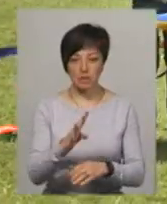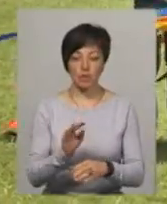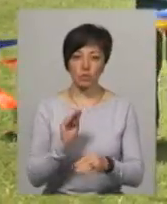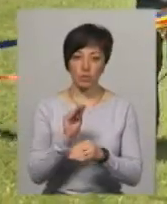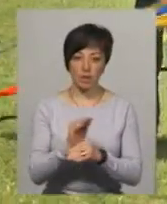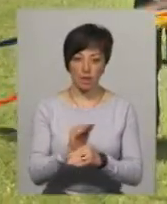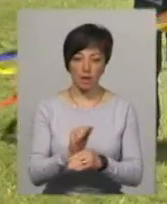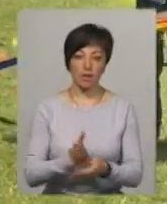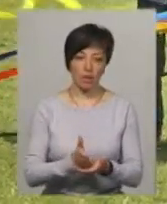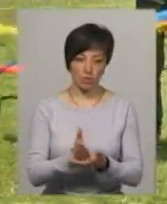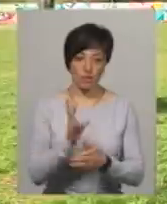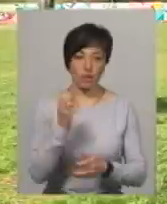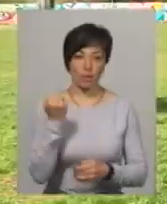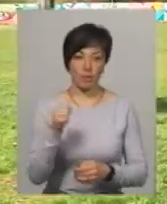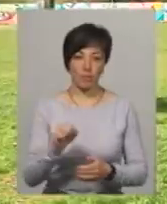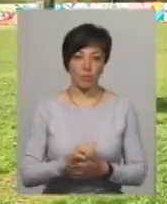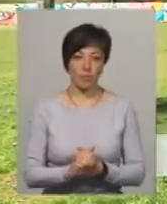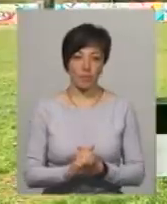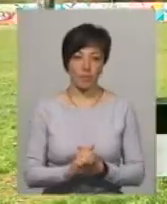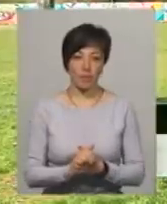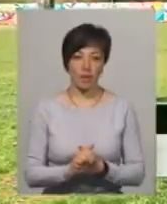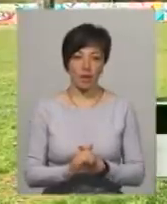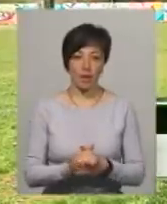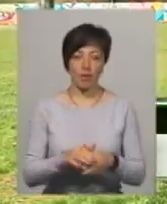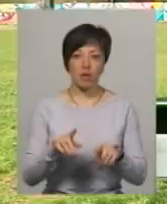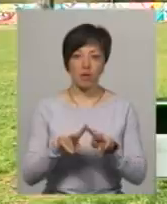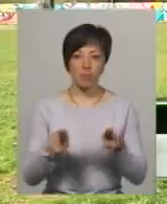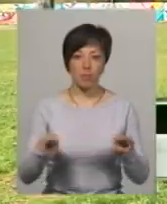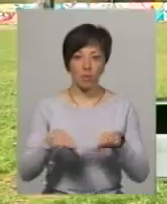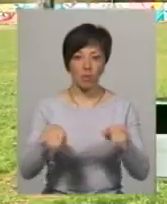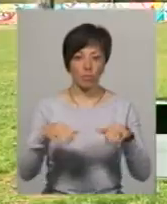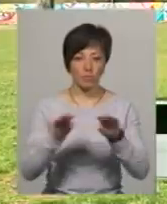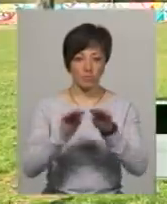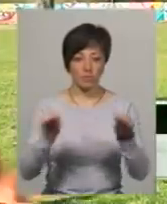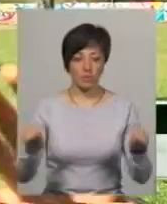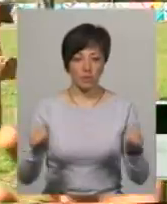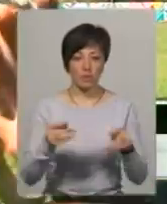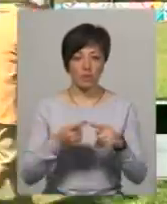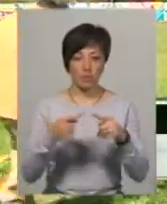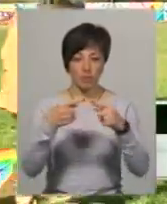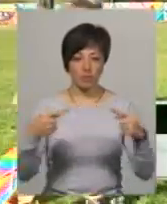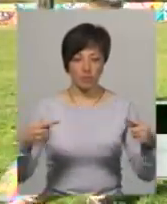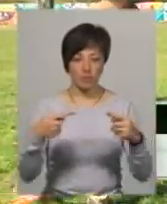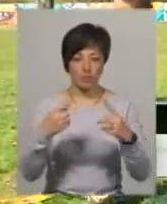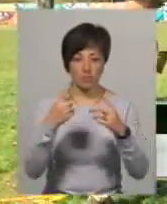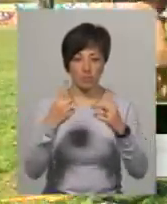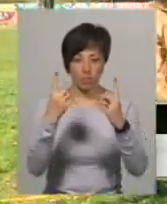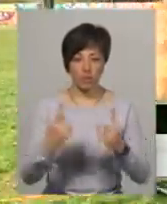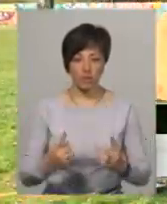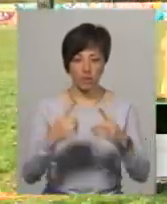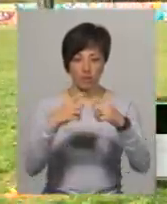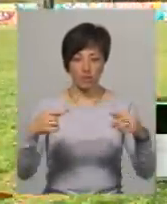налаштований на перемогу. Він коробчастий, повністю коробчастий. Ідуть планки, ідуть горизонтальні планки, і